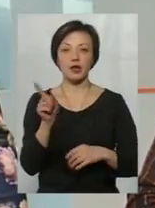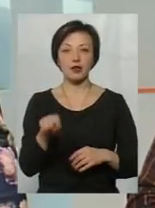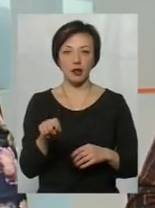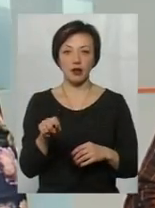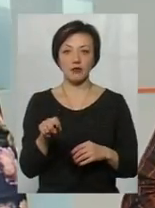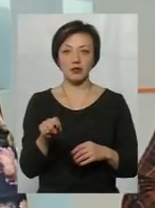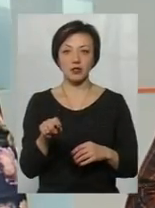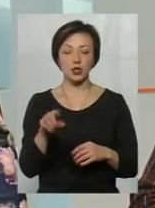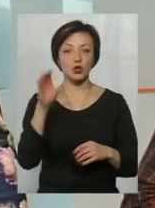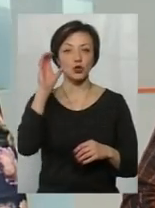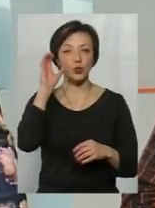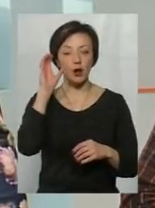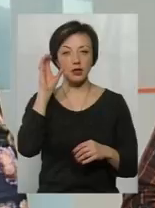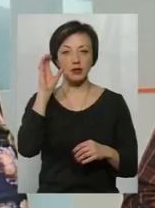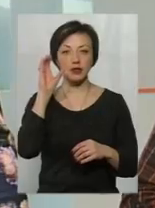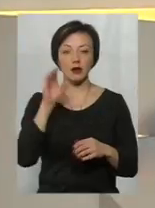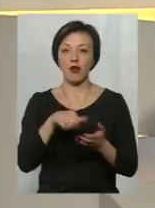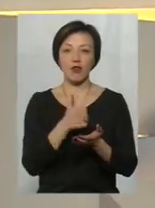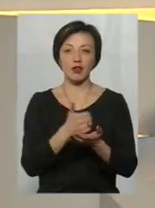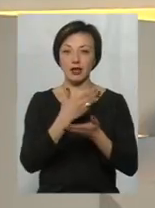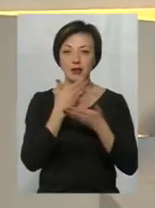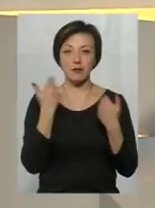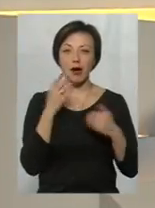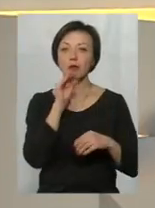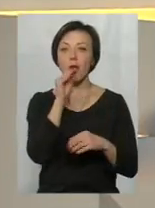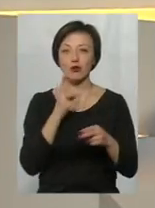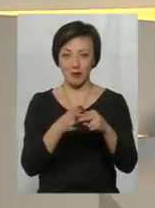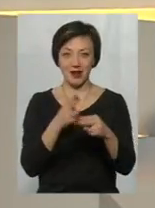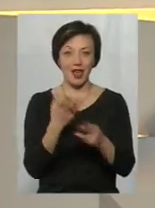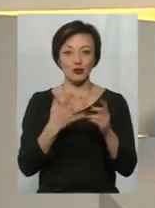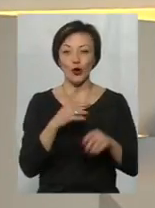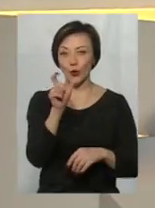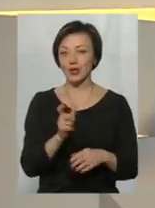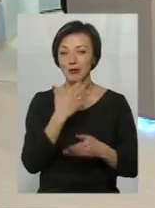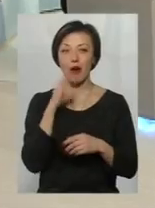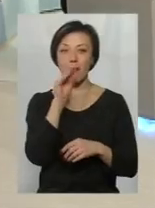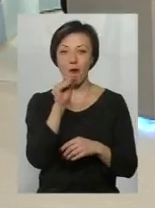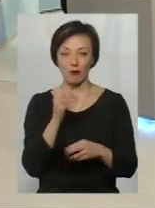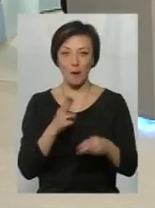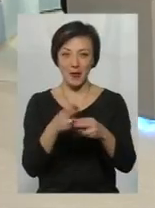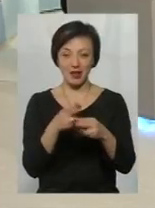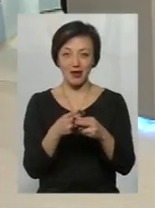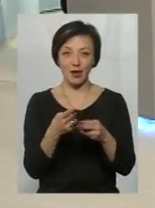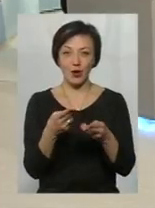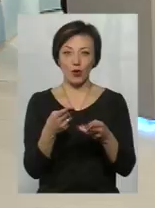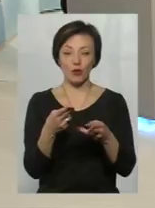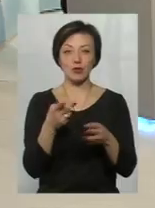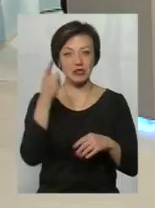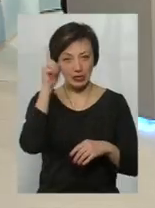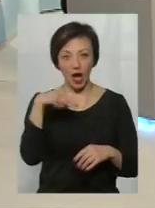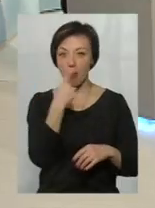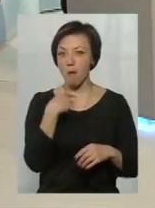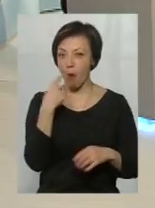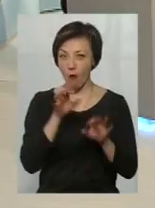слухати. Головне не мати мовного бар'єру. Якщо людина не має мовного бар'єру, хоча б якусь мову, так